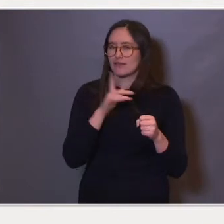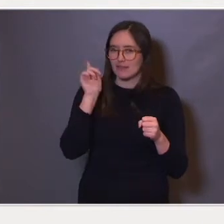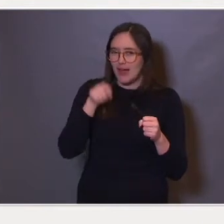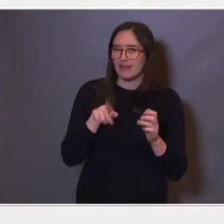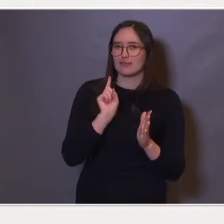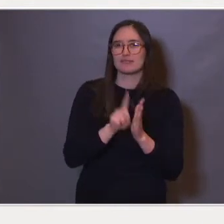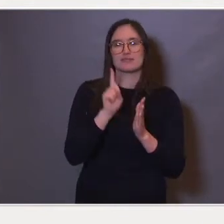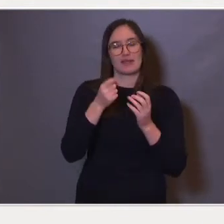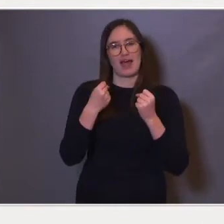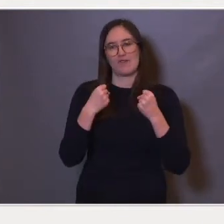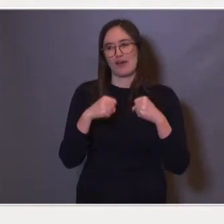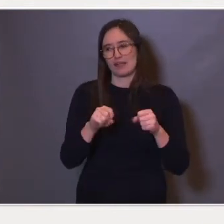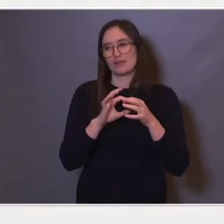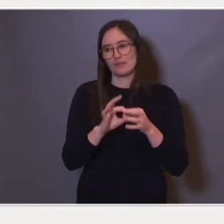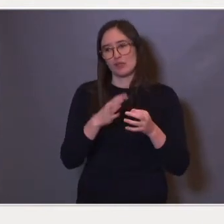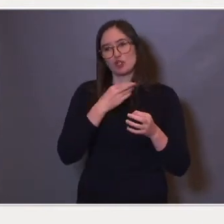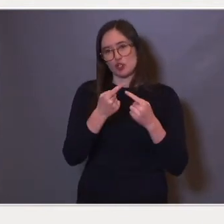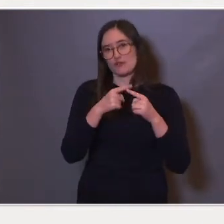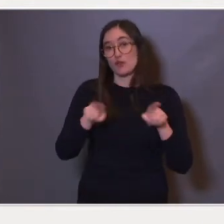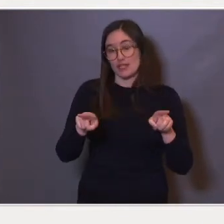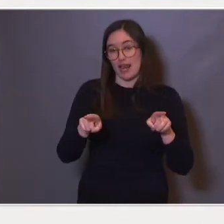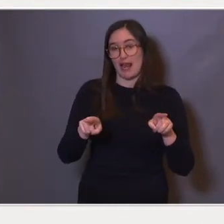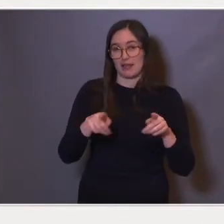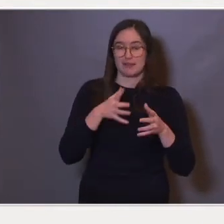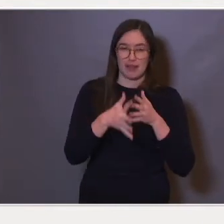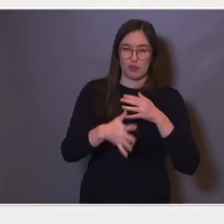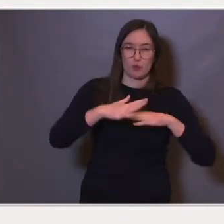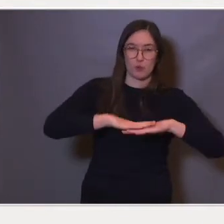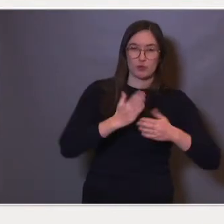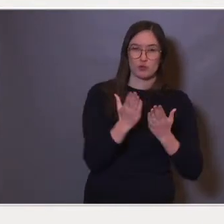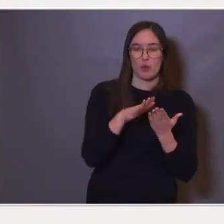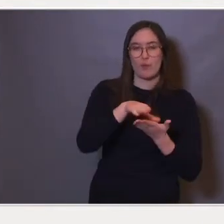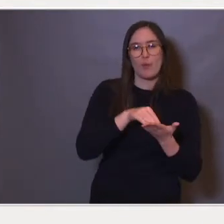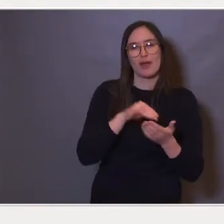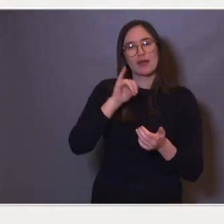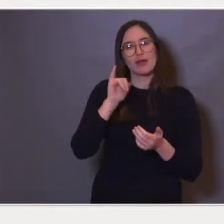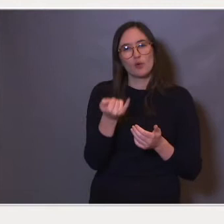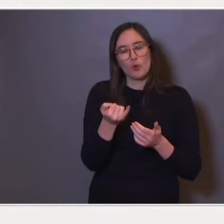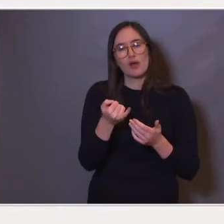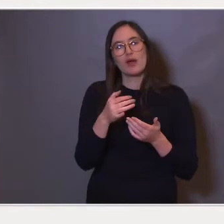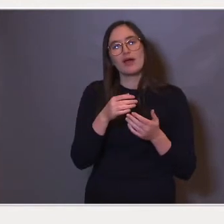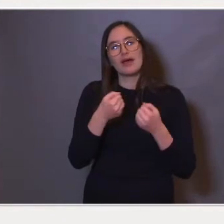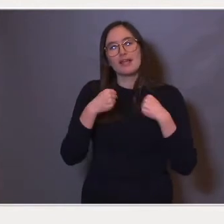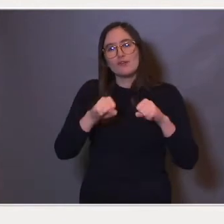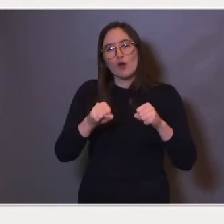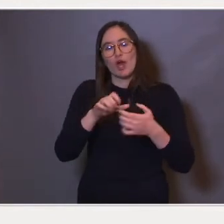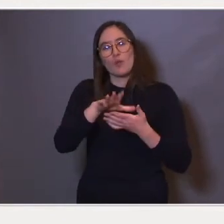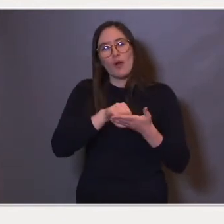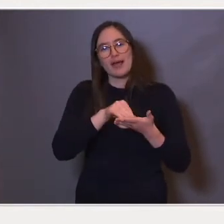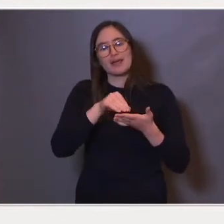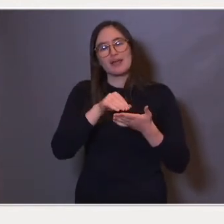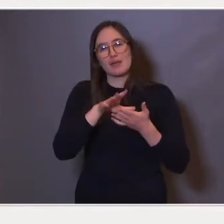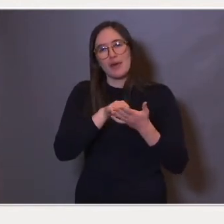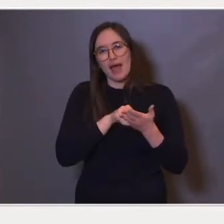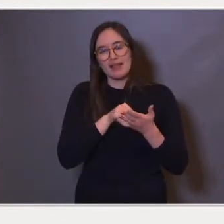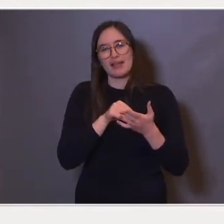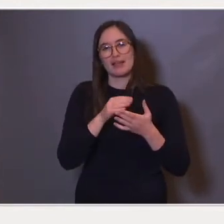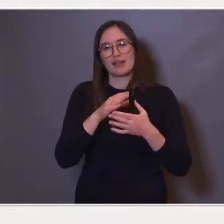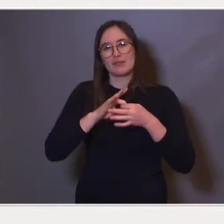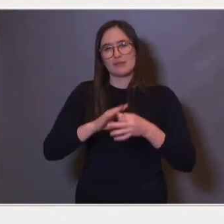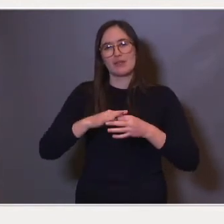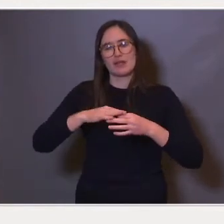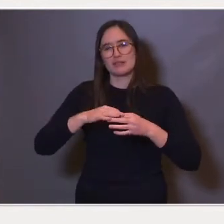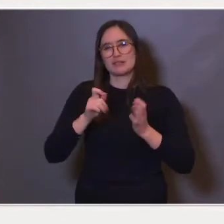kjønnsforskjellene i skoleprestasjoner målt som grunnskolepoeng, nemlig å innføre poengberegning av standpunkt og eksamenskarakterer etter